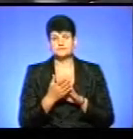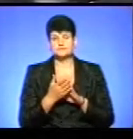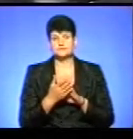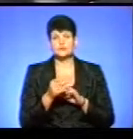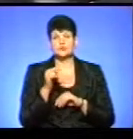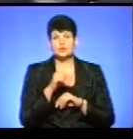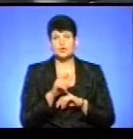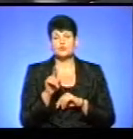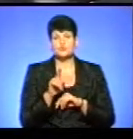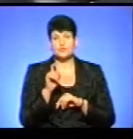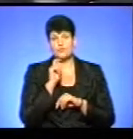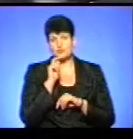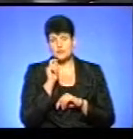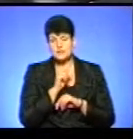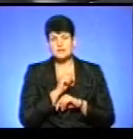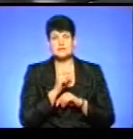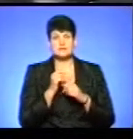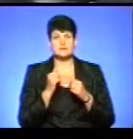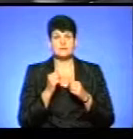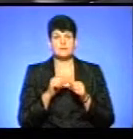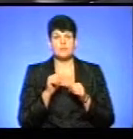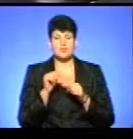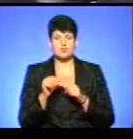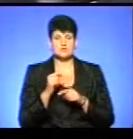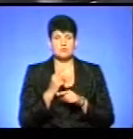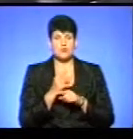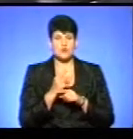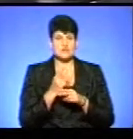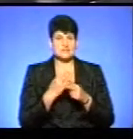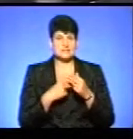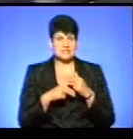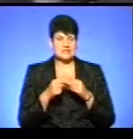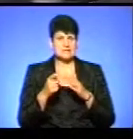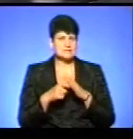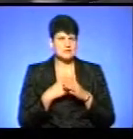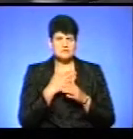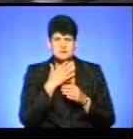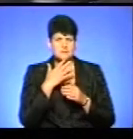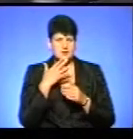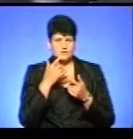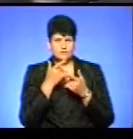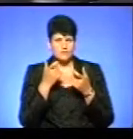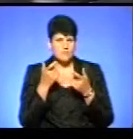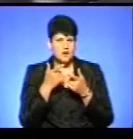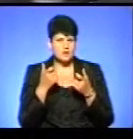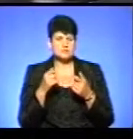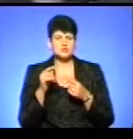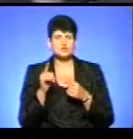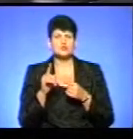того, що зараз в Україні відбувається по забороні цирків. Я дізналася дуже багато інформації, що в